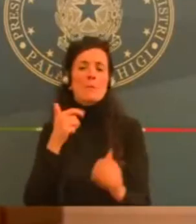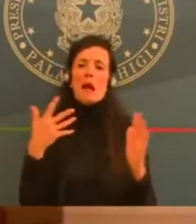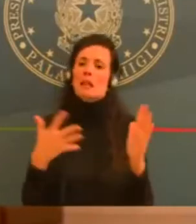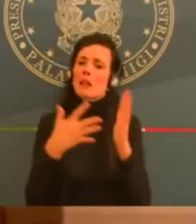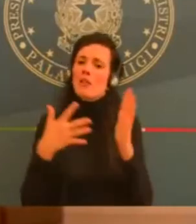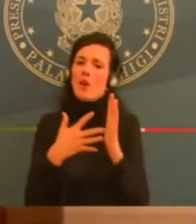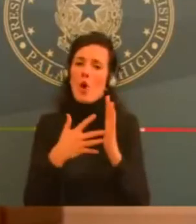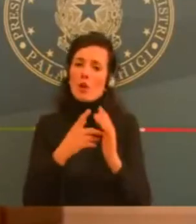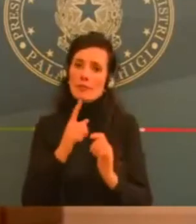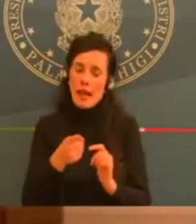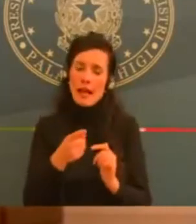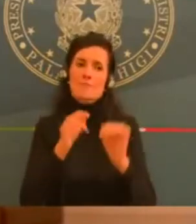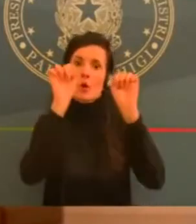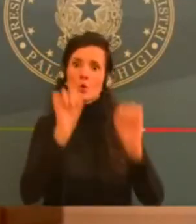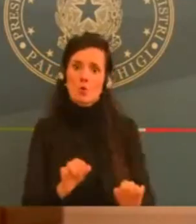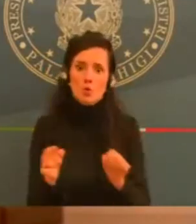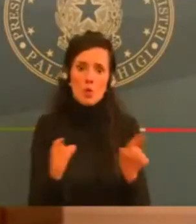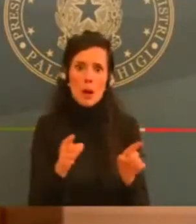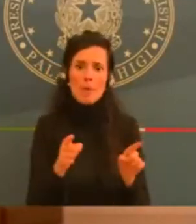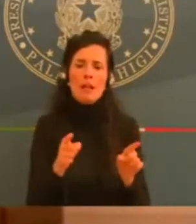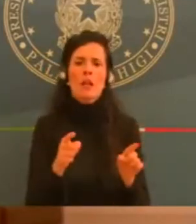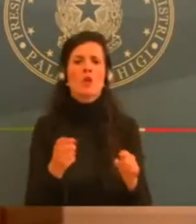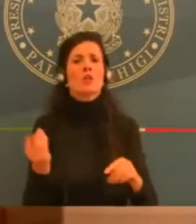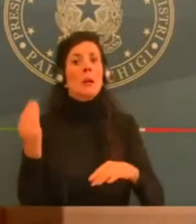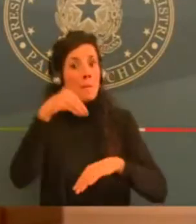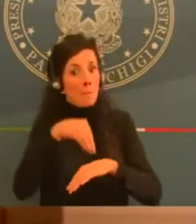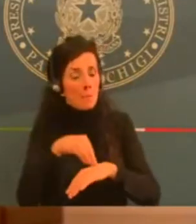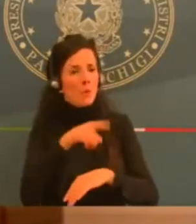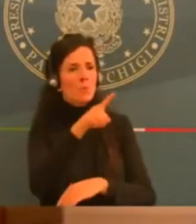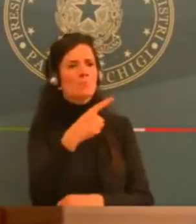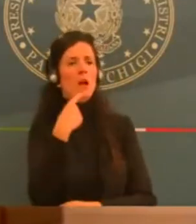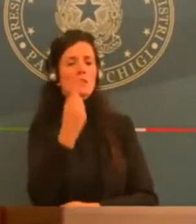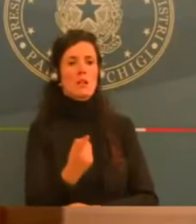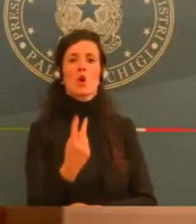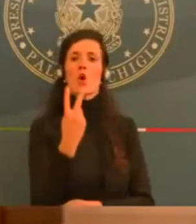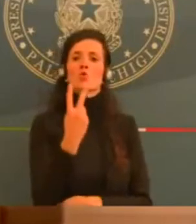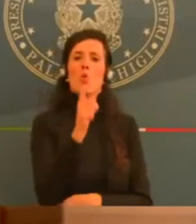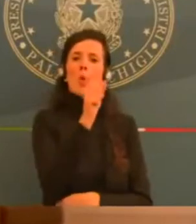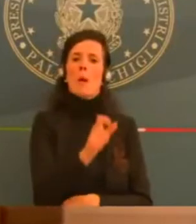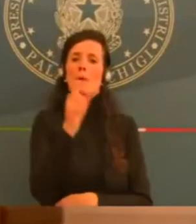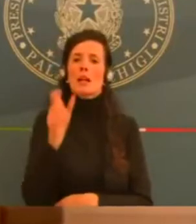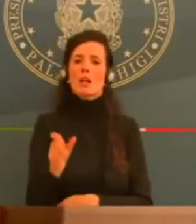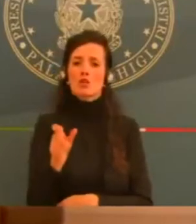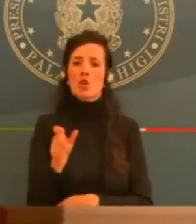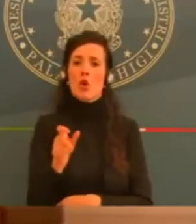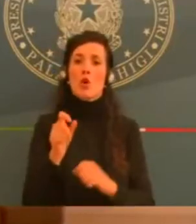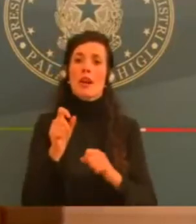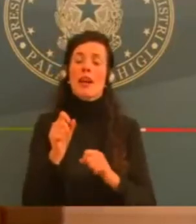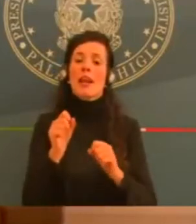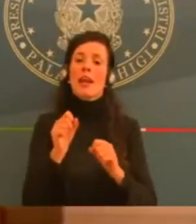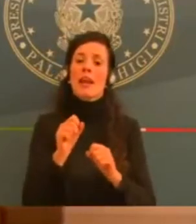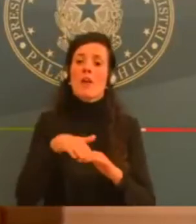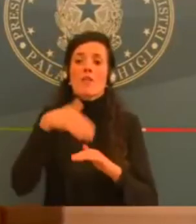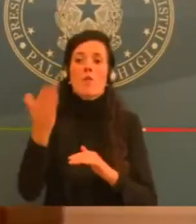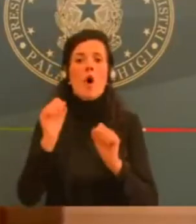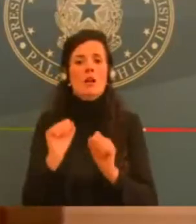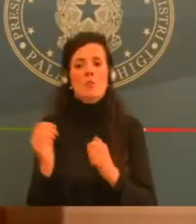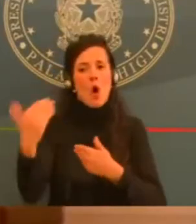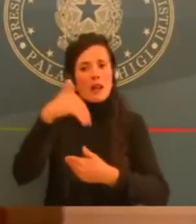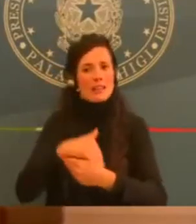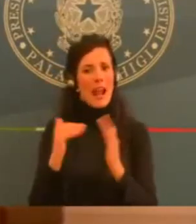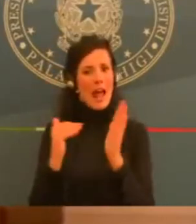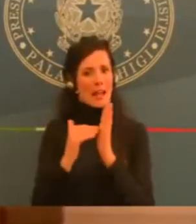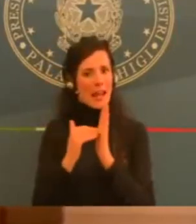ospitare nelle case, ma non si era detto sempre che dentro le case non si può controllare quello che fanno le persone? È